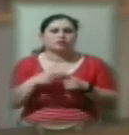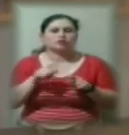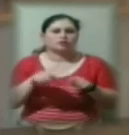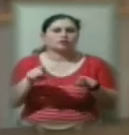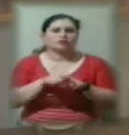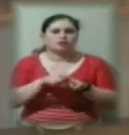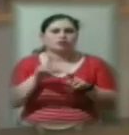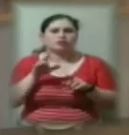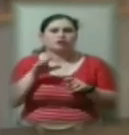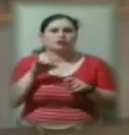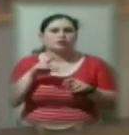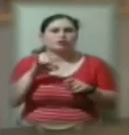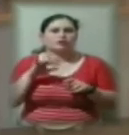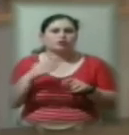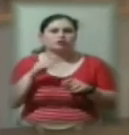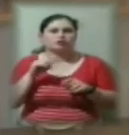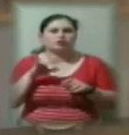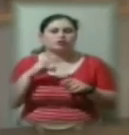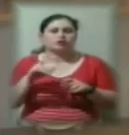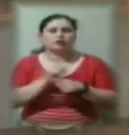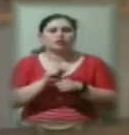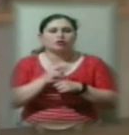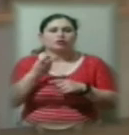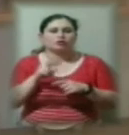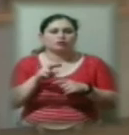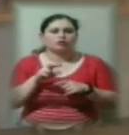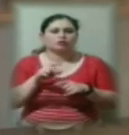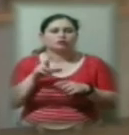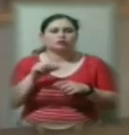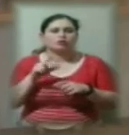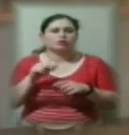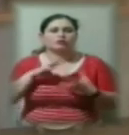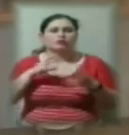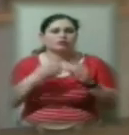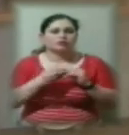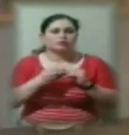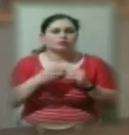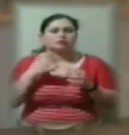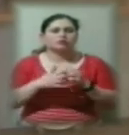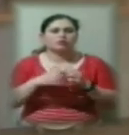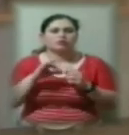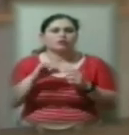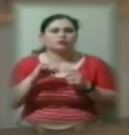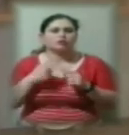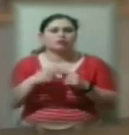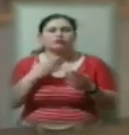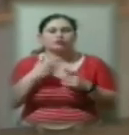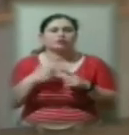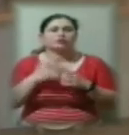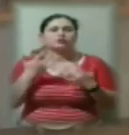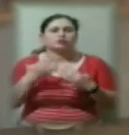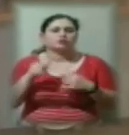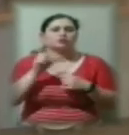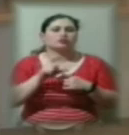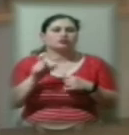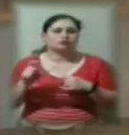типовими штатними нормативами для закладів загальної середньої освіти. Відповідно до кількості учнів вводиться